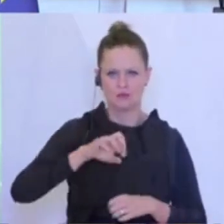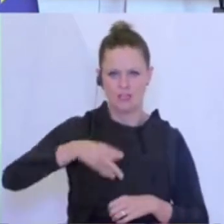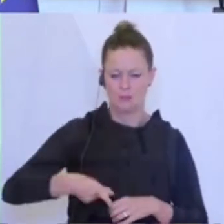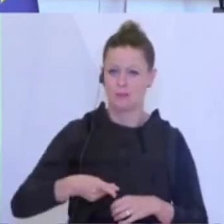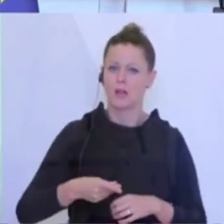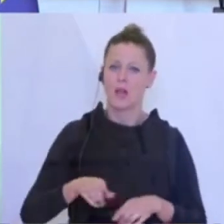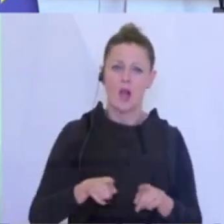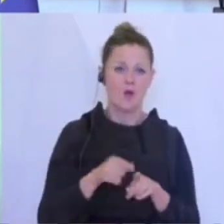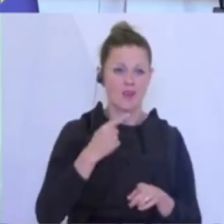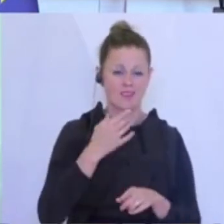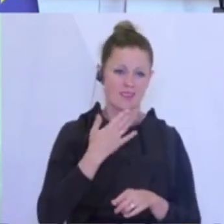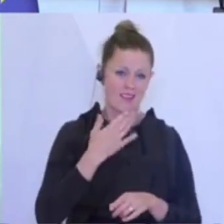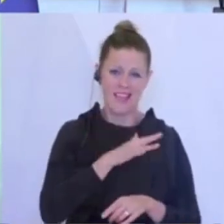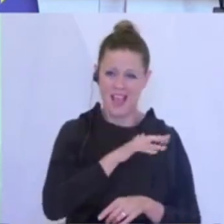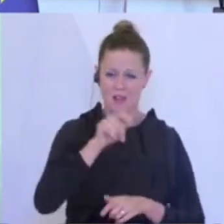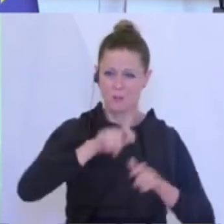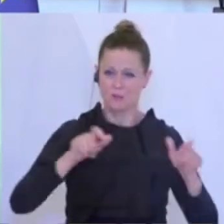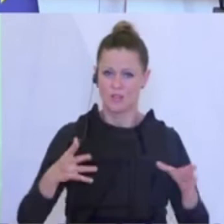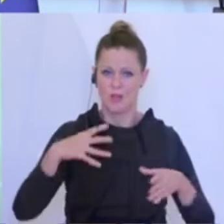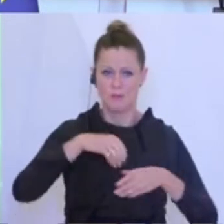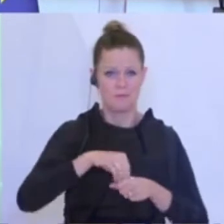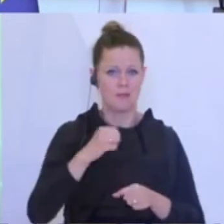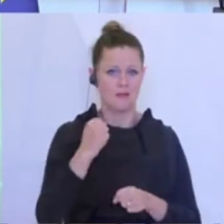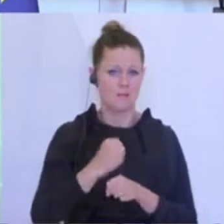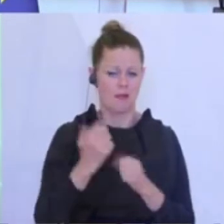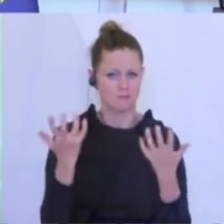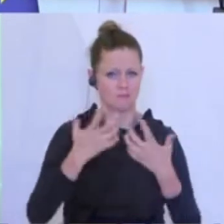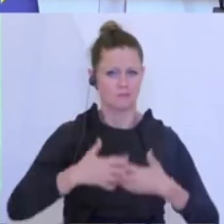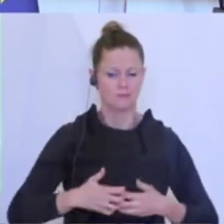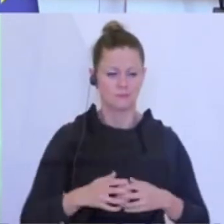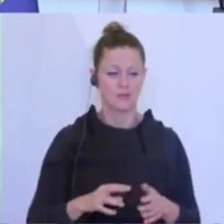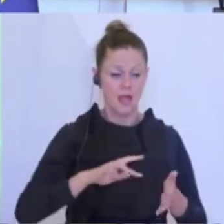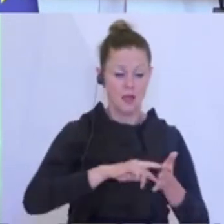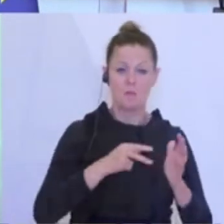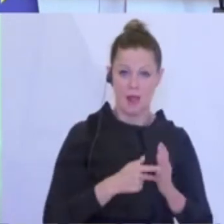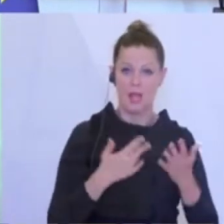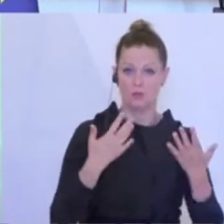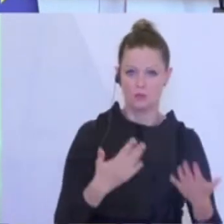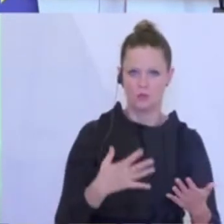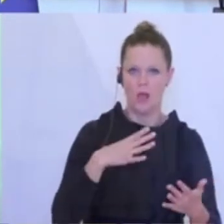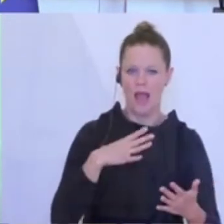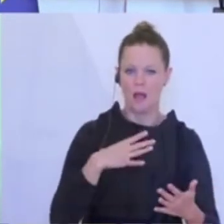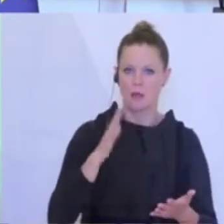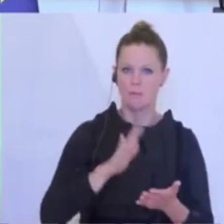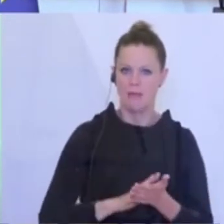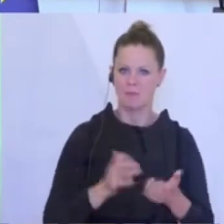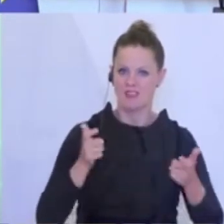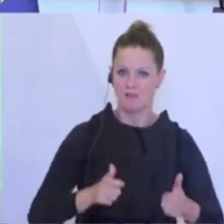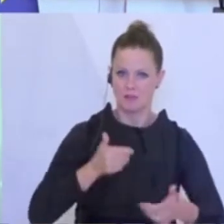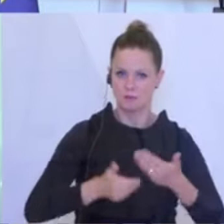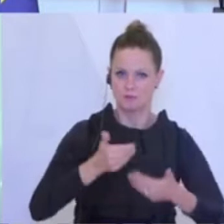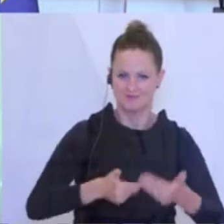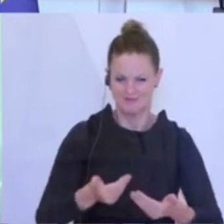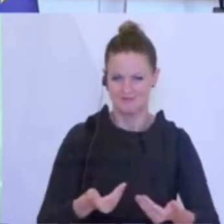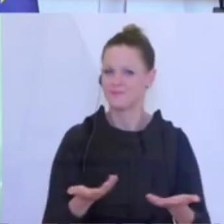Aufeinanderzugehen. Der Plan ist ein Plan, aber er ist nicht starr. Angesichts des langen Planungszeitraums